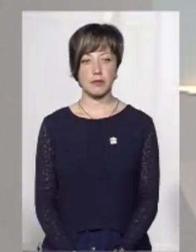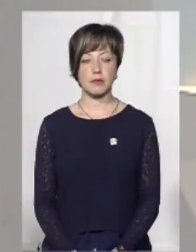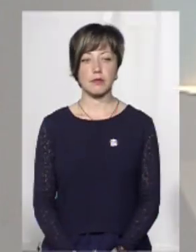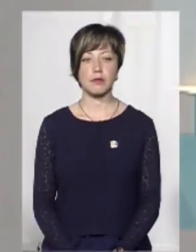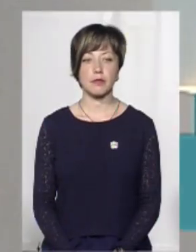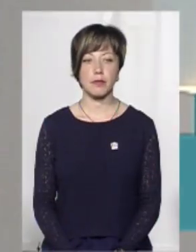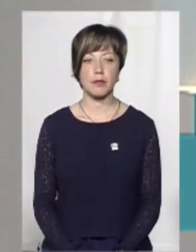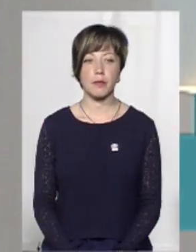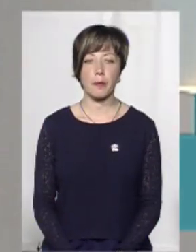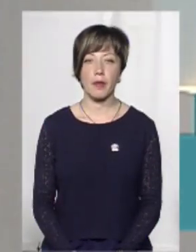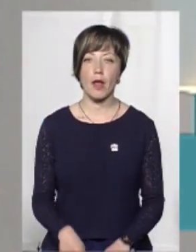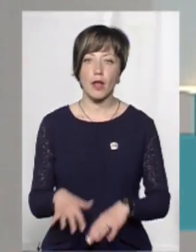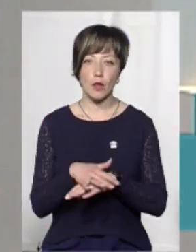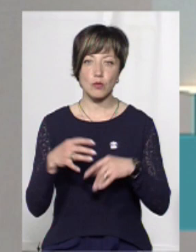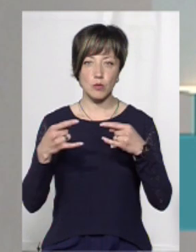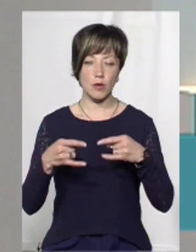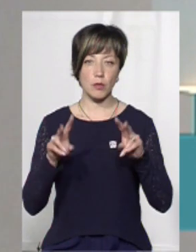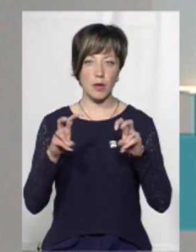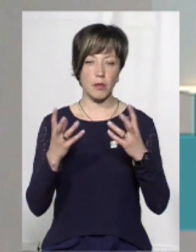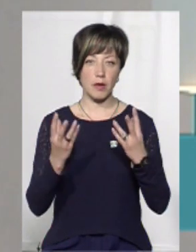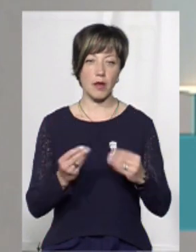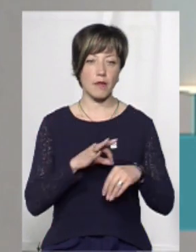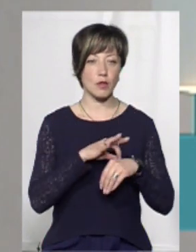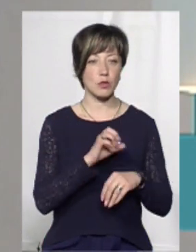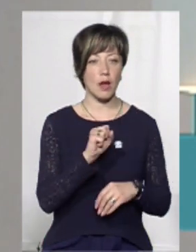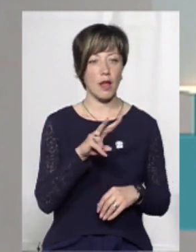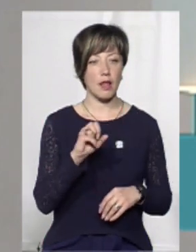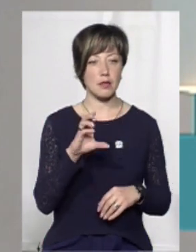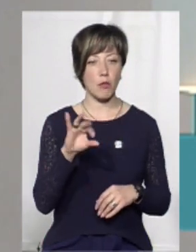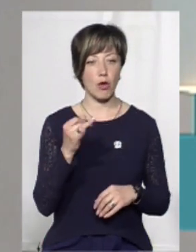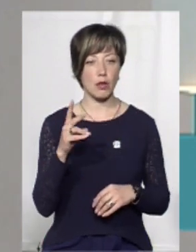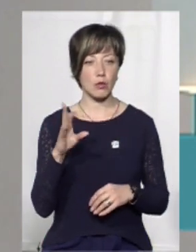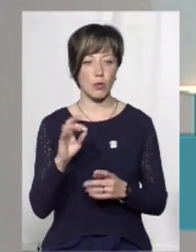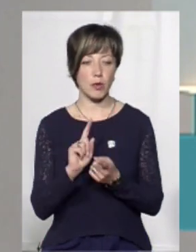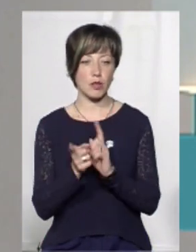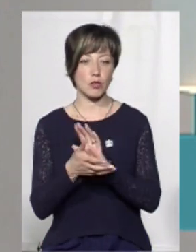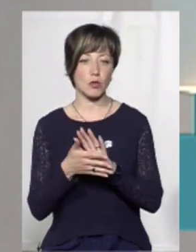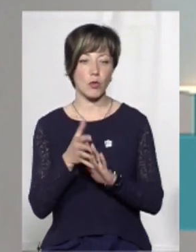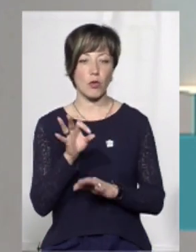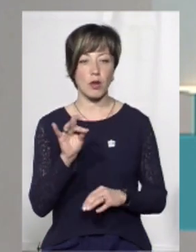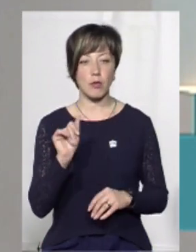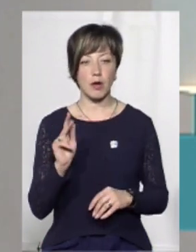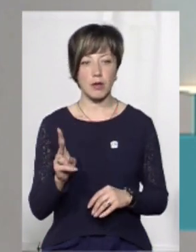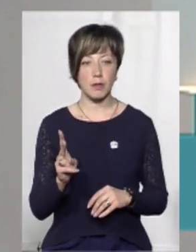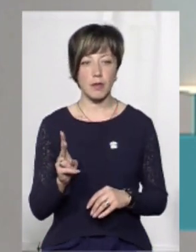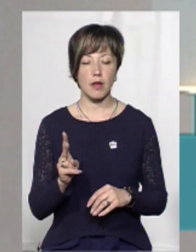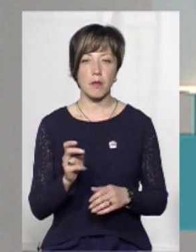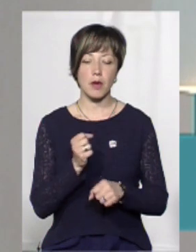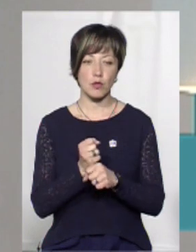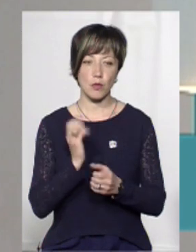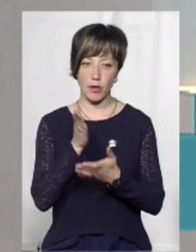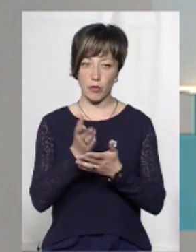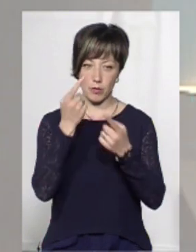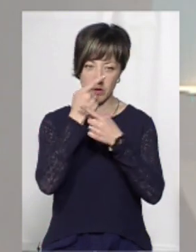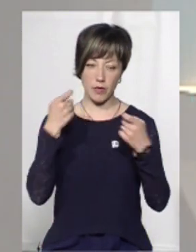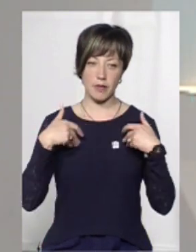На Суспільному тема дня. Я ведуча Алла Самойленко та перекладачка на жестову мову Ольга Рибак. Працюємо